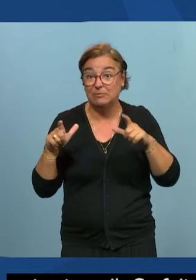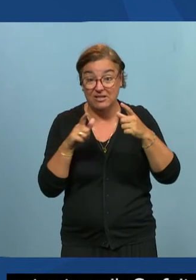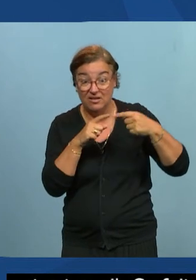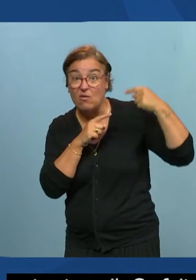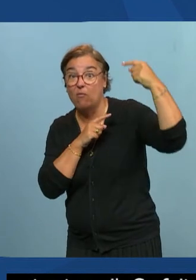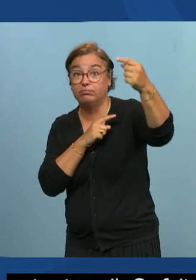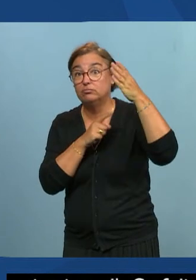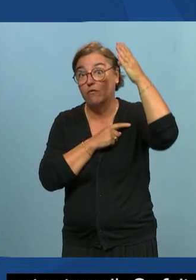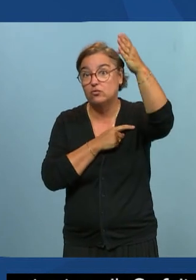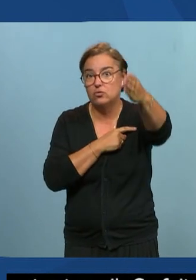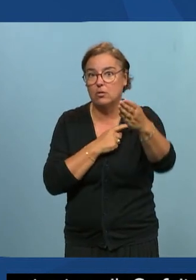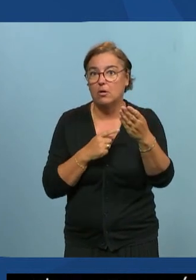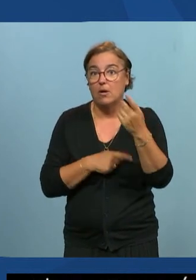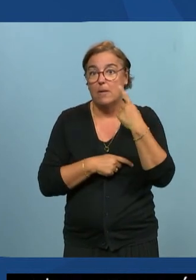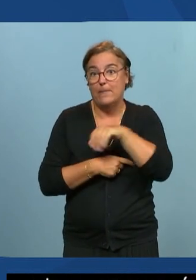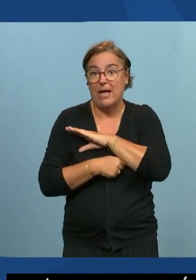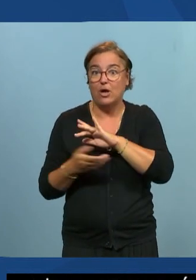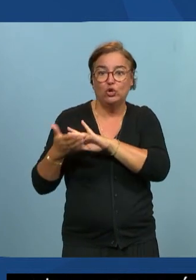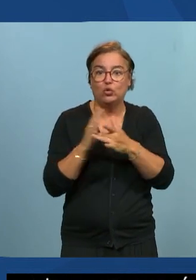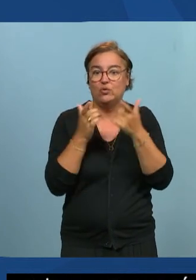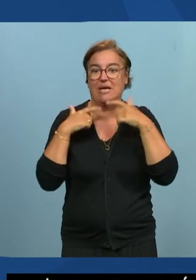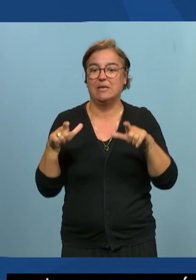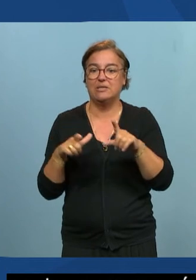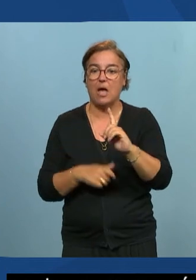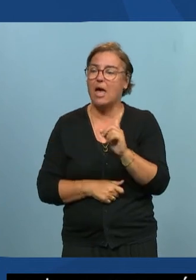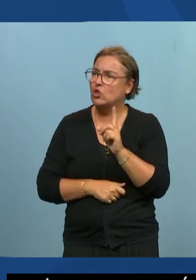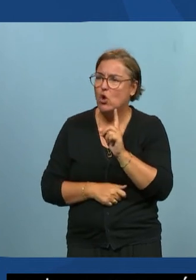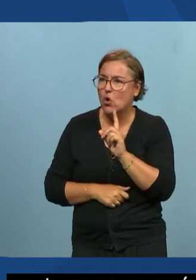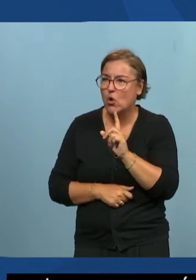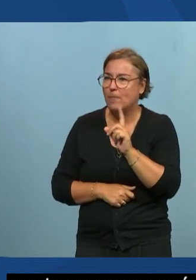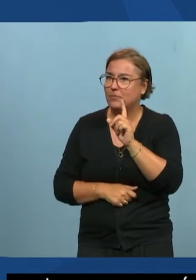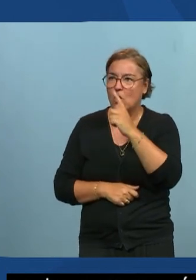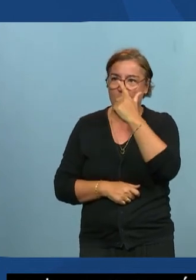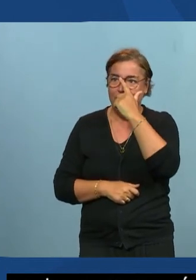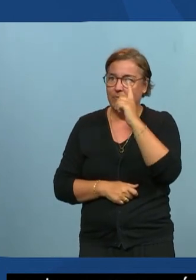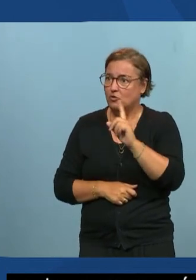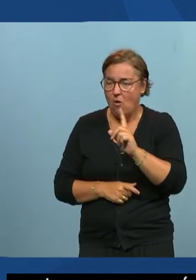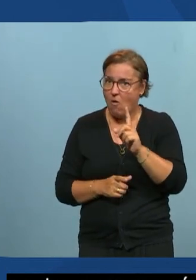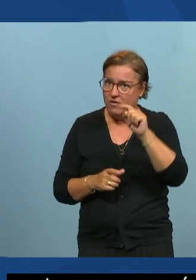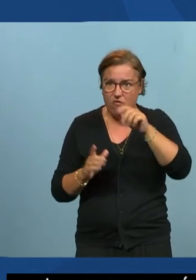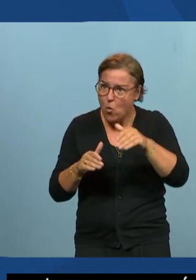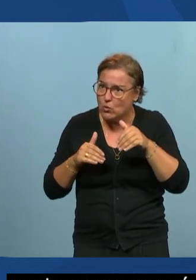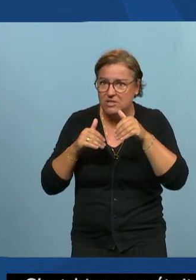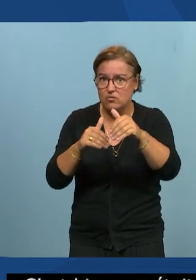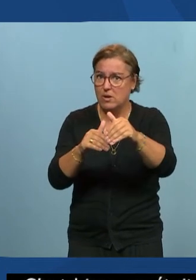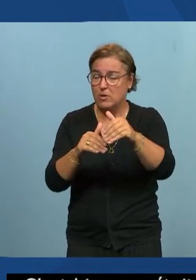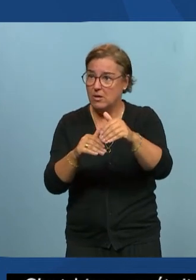accessible on va continuer il n a pas ça on va continuer à parler d'accessibilité il y a des